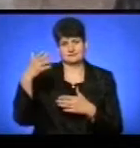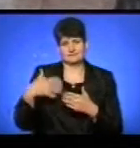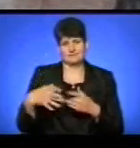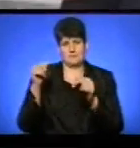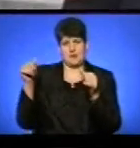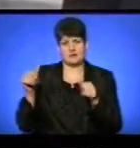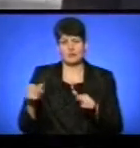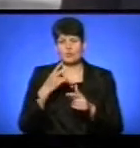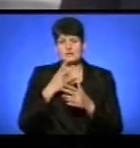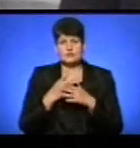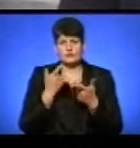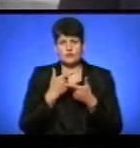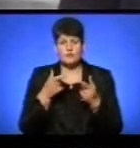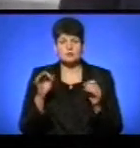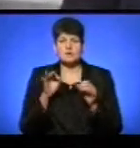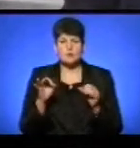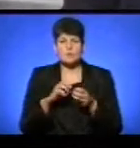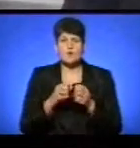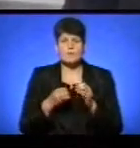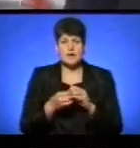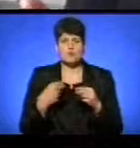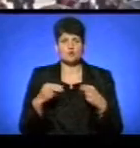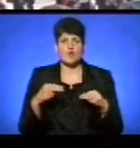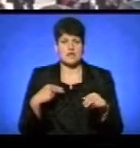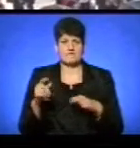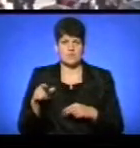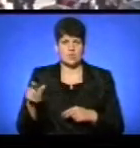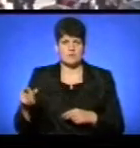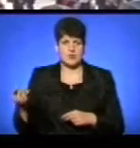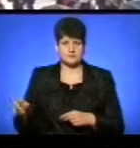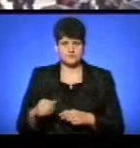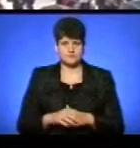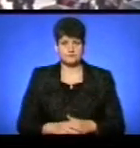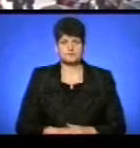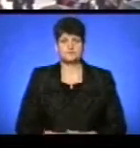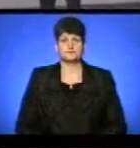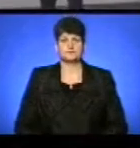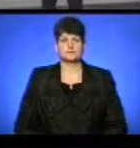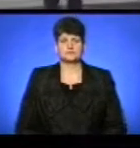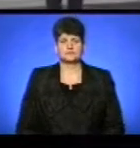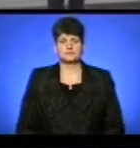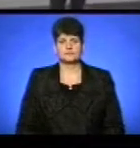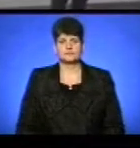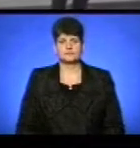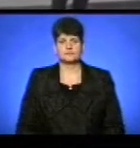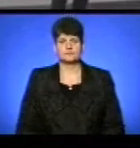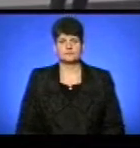в інтернеті поширити інформацію про проблему торгівлі людьми. Марта Журавель, Оксана Галіяш, новини.